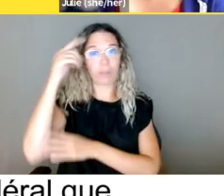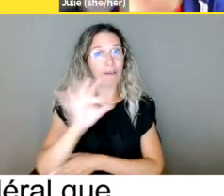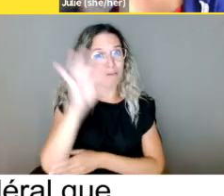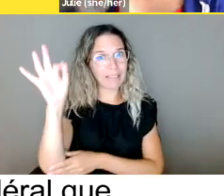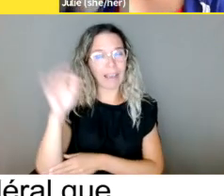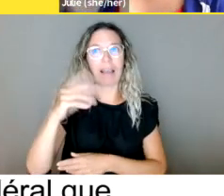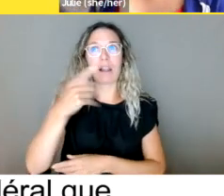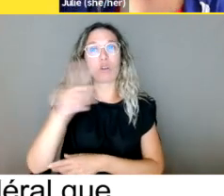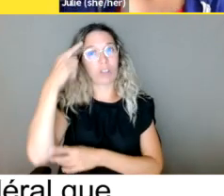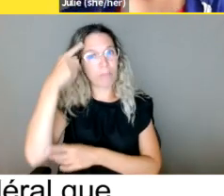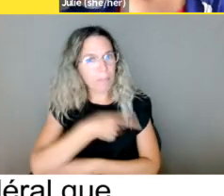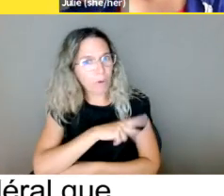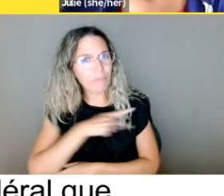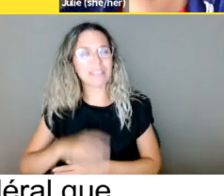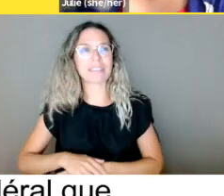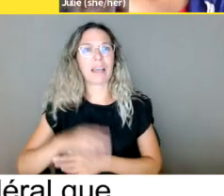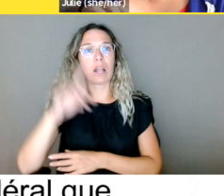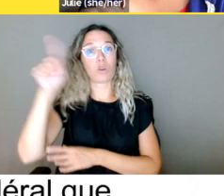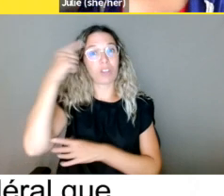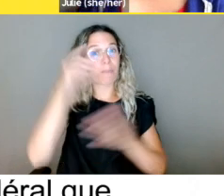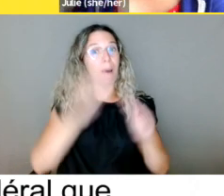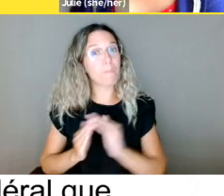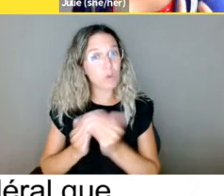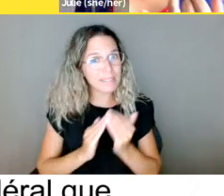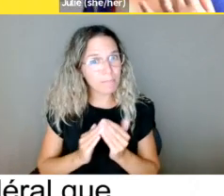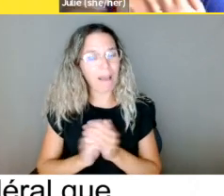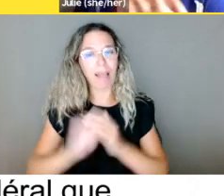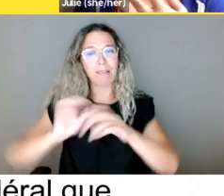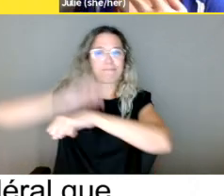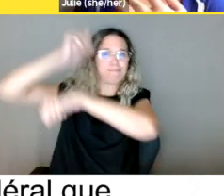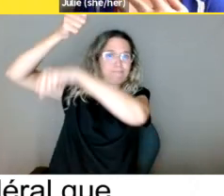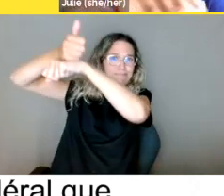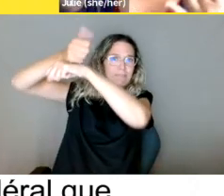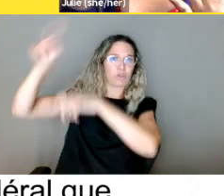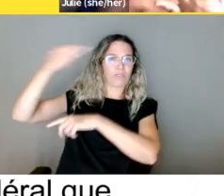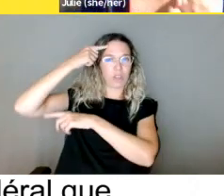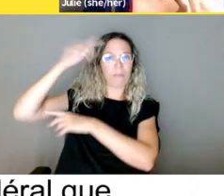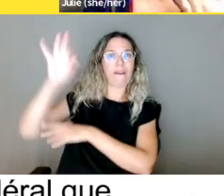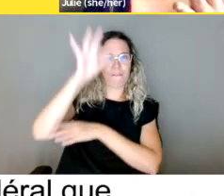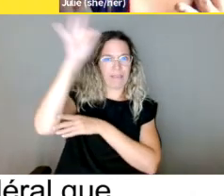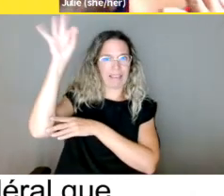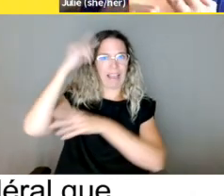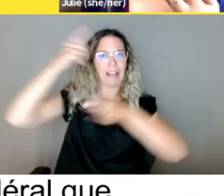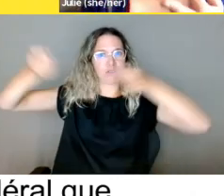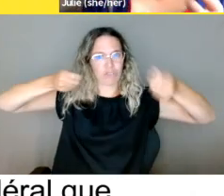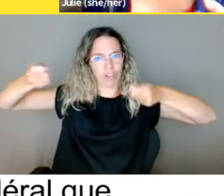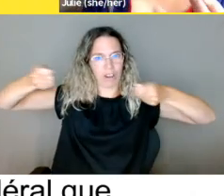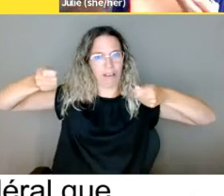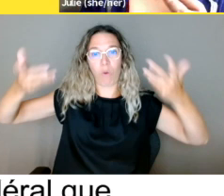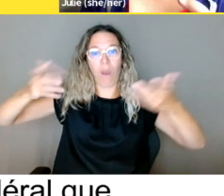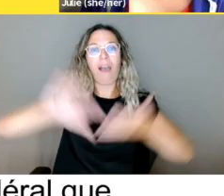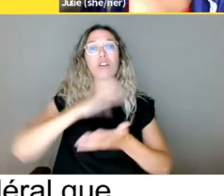Charte canadienne s'applique également à tout ce qui est gouvernement. Donc, le gouvernement fédéral, le gouvernement